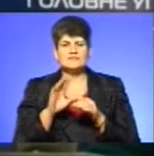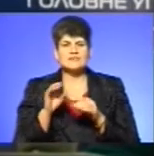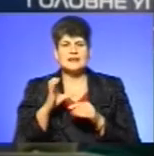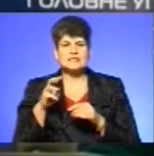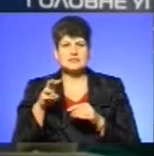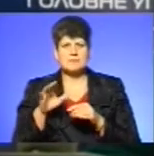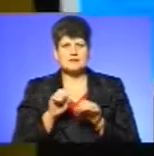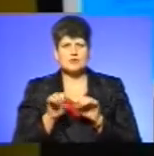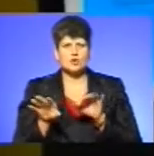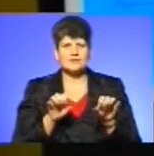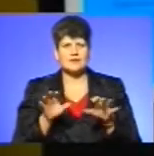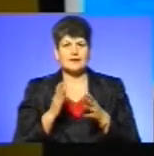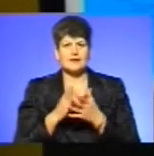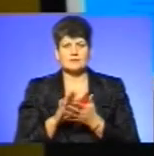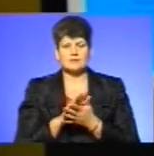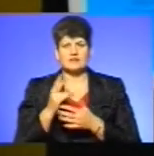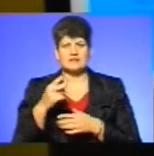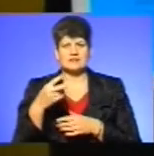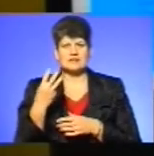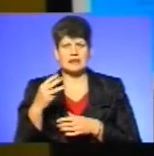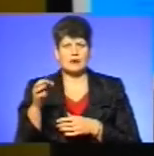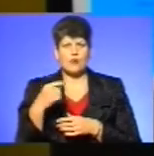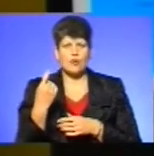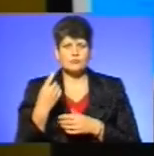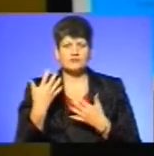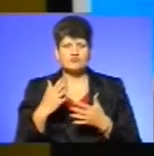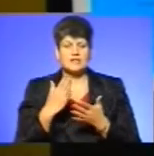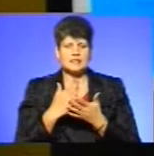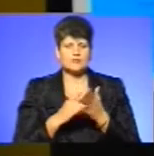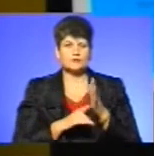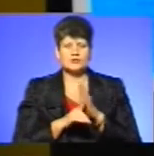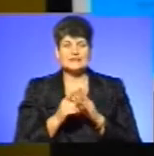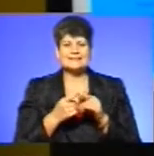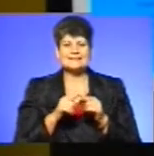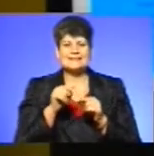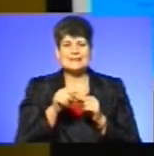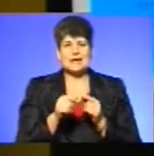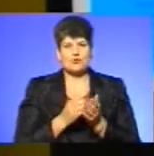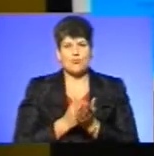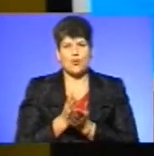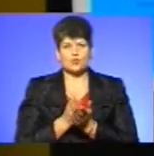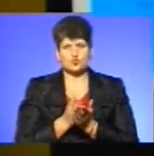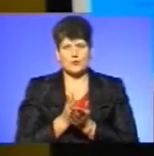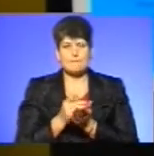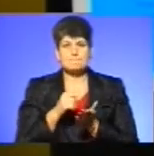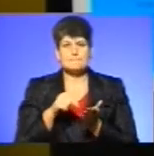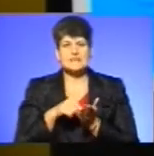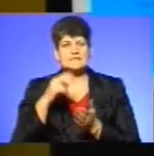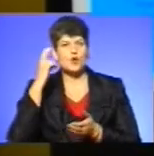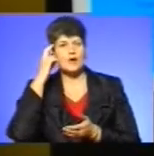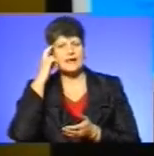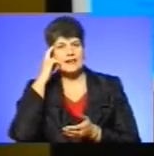безкоштовними. 23 області вже є запущені з цією послугою. Місто Київ,